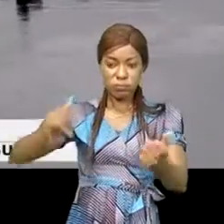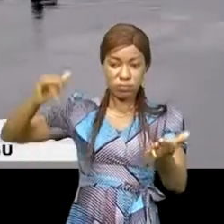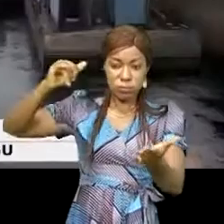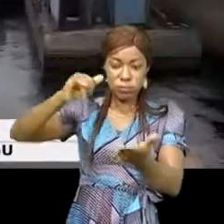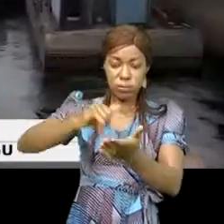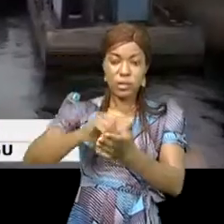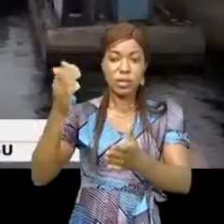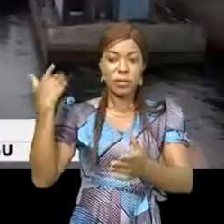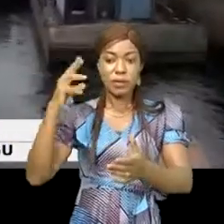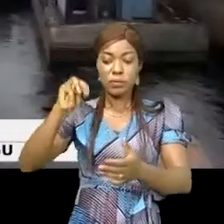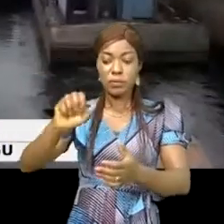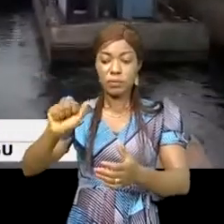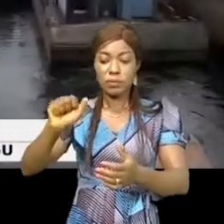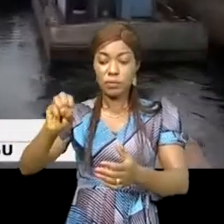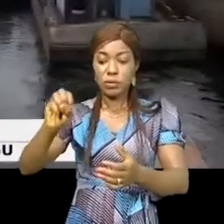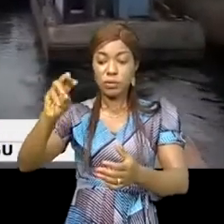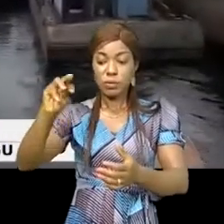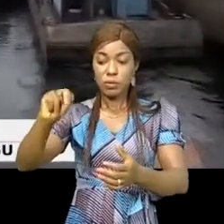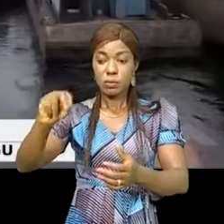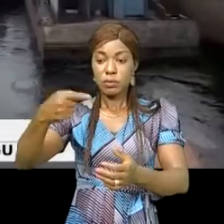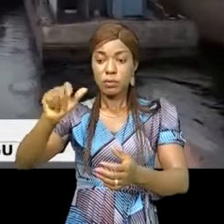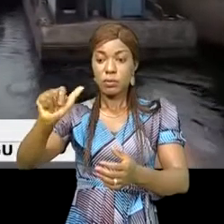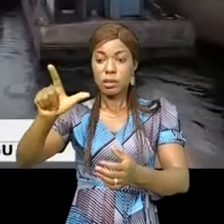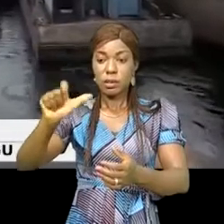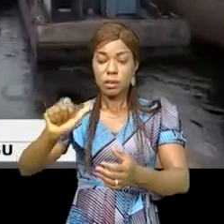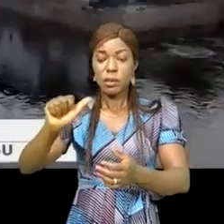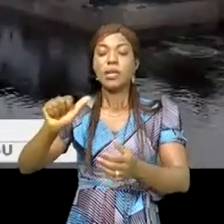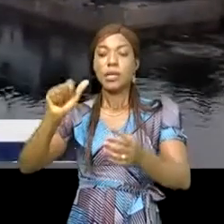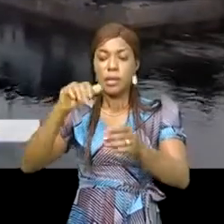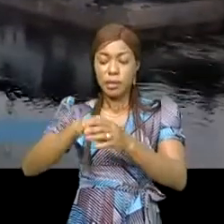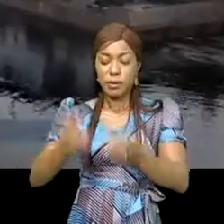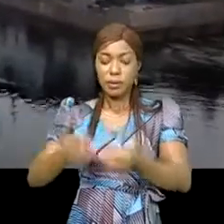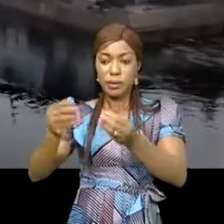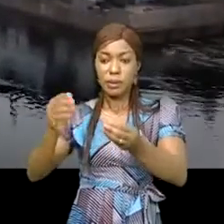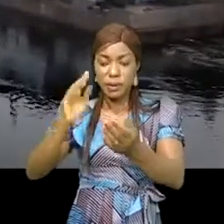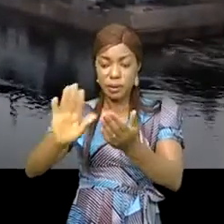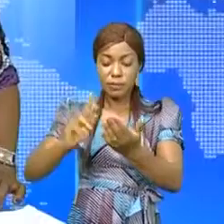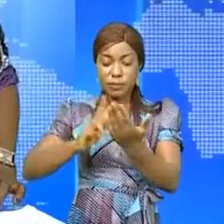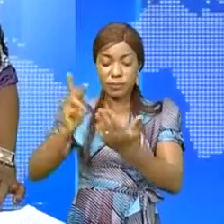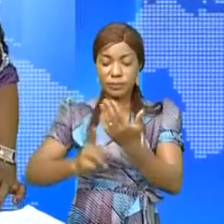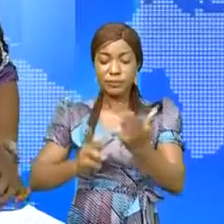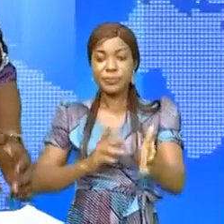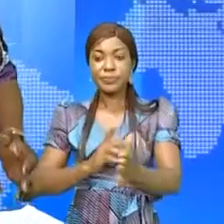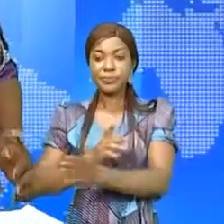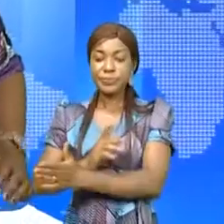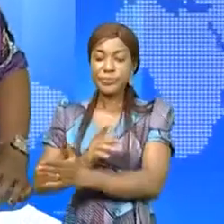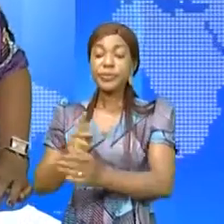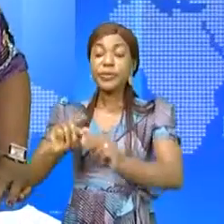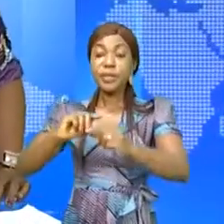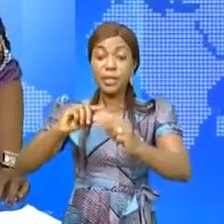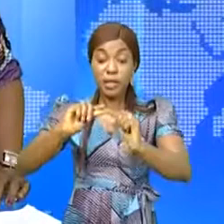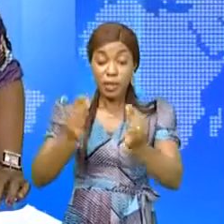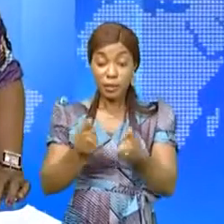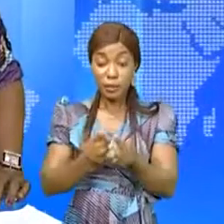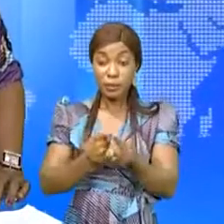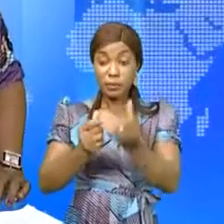Mongala est une priorité pour le gouvernement de la République dans la mise en œuvre de ce projet. Et un groupe d'hommes d